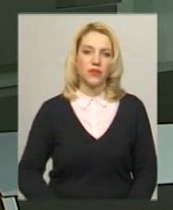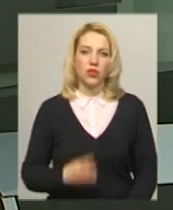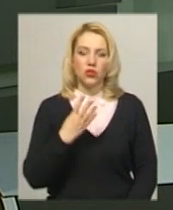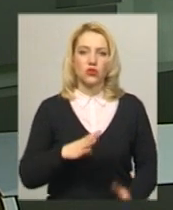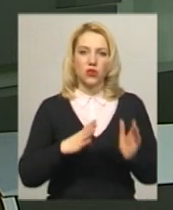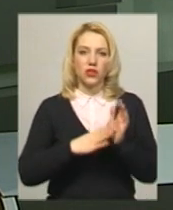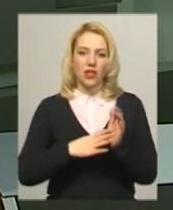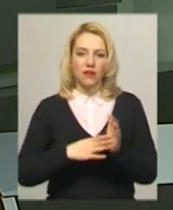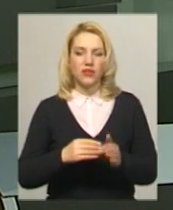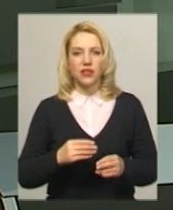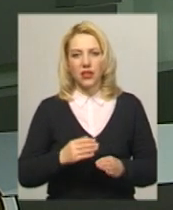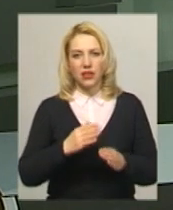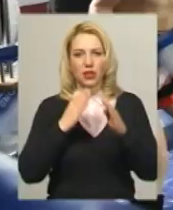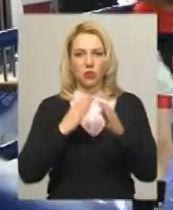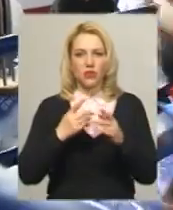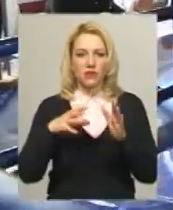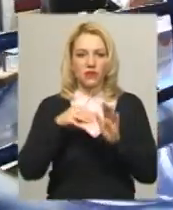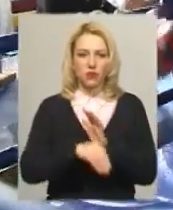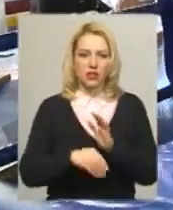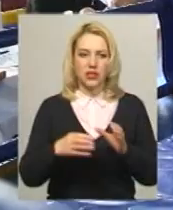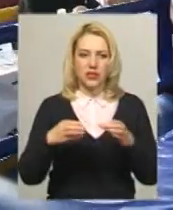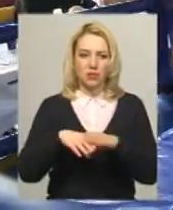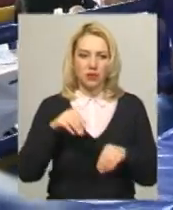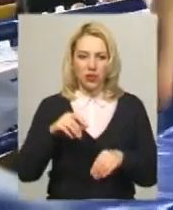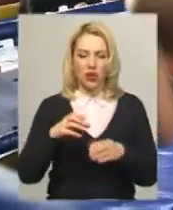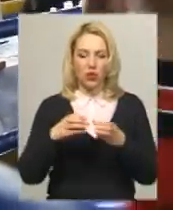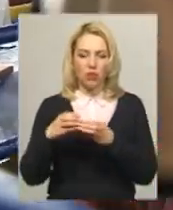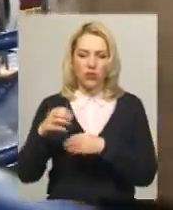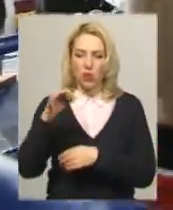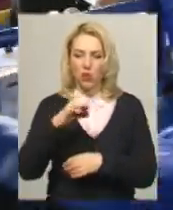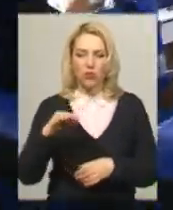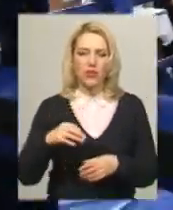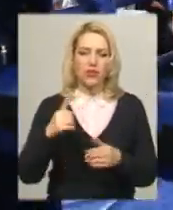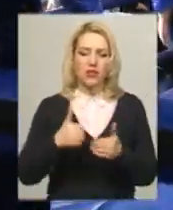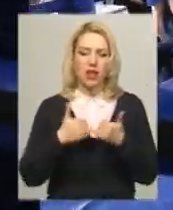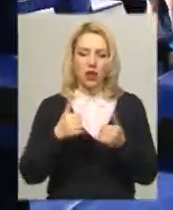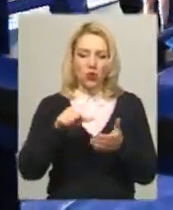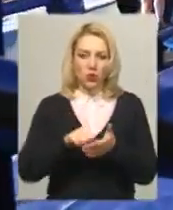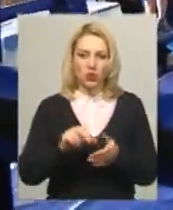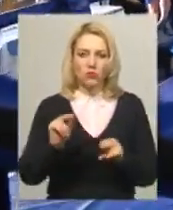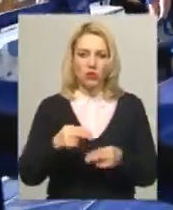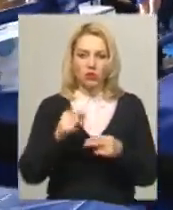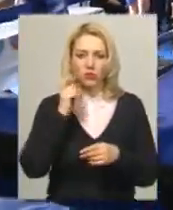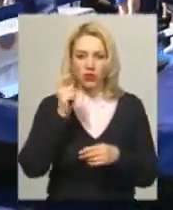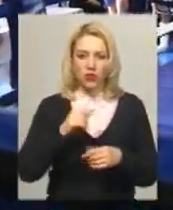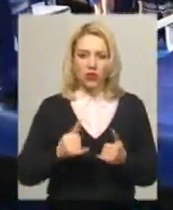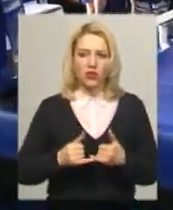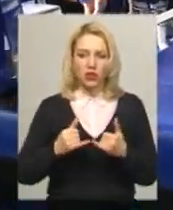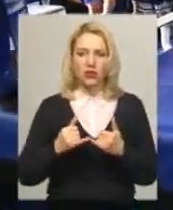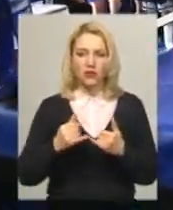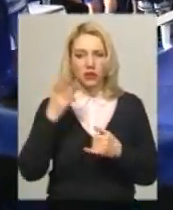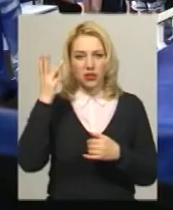кікбоксерів увійдуть до складу збірних команд області на участь у чемпіонаті України за підсумками відкритого чемпіонату Хмельниччини з